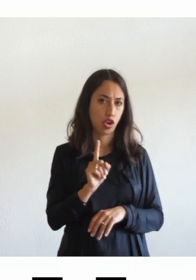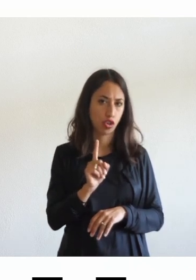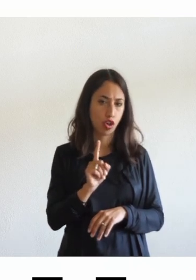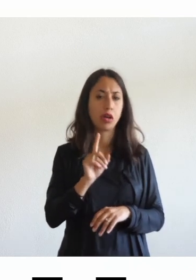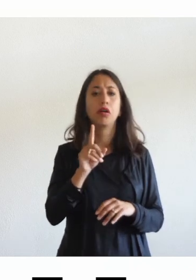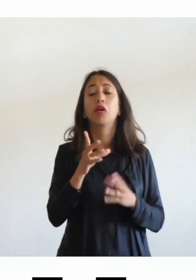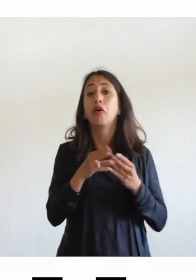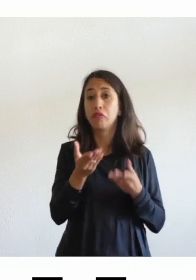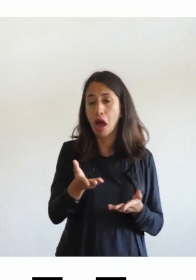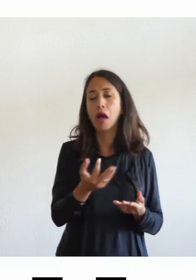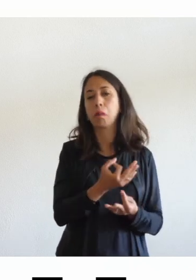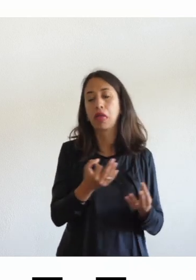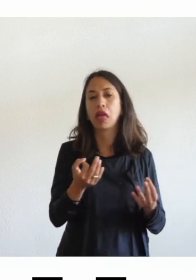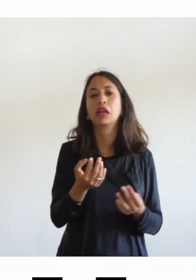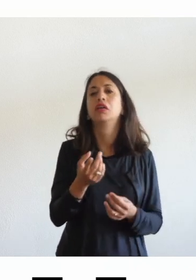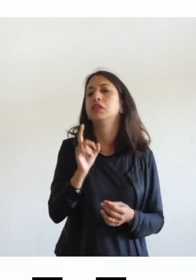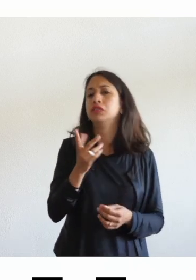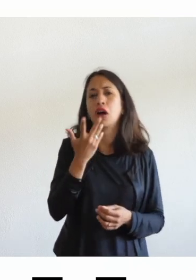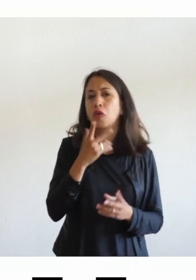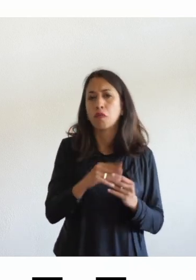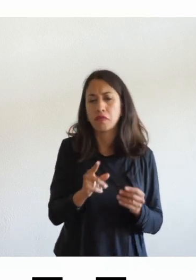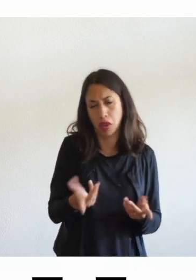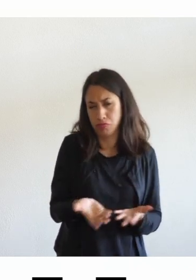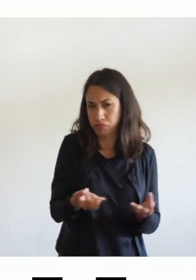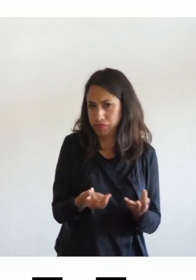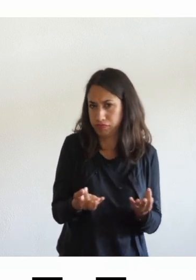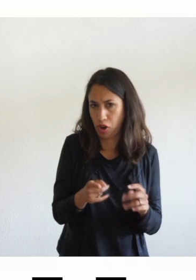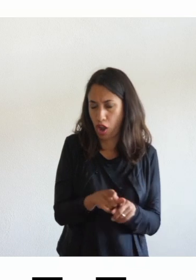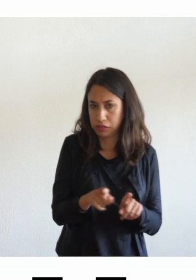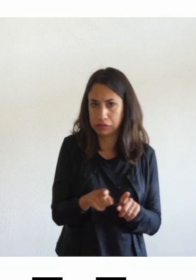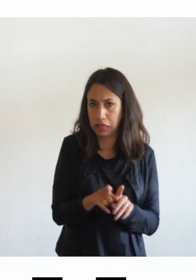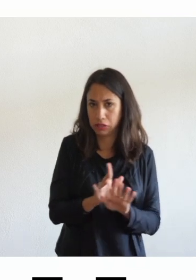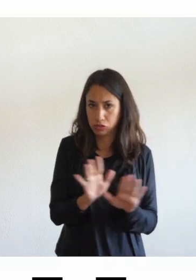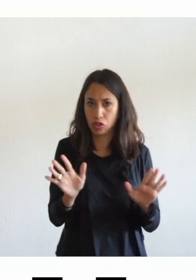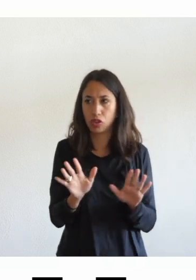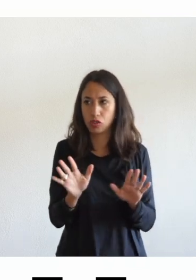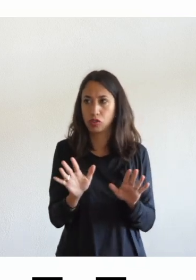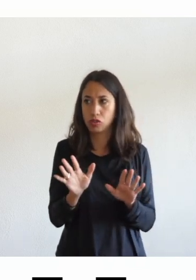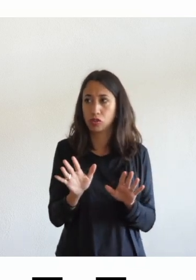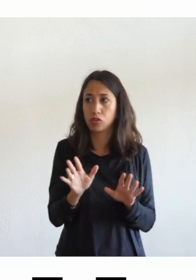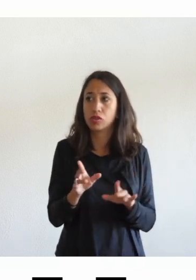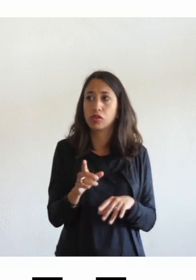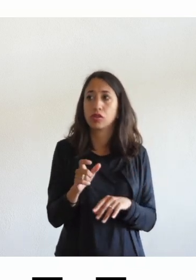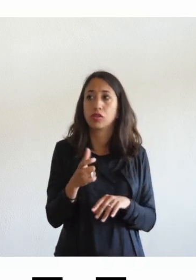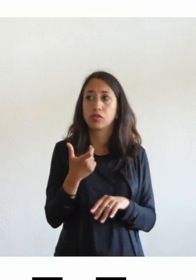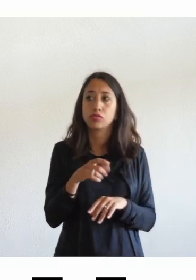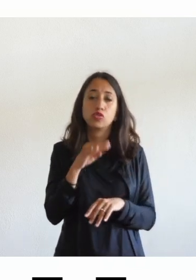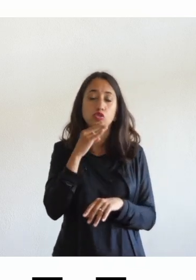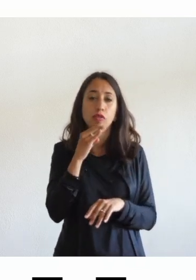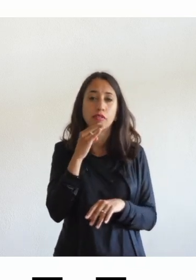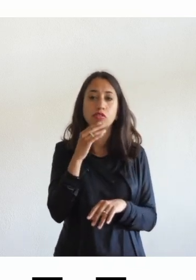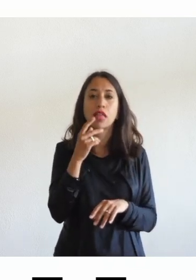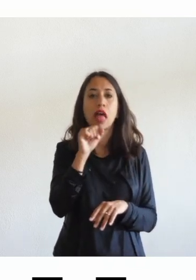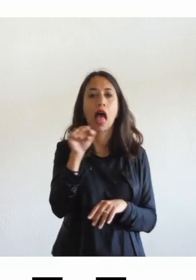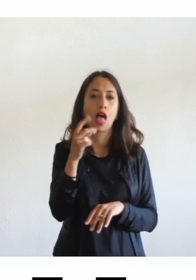fai bene se non lo fai va bene lo stesso nel senso che è sufficiente una AA